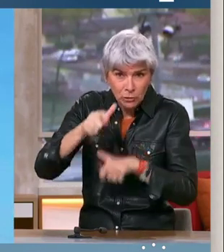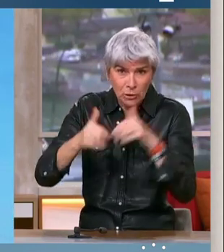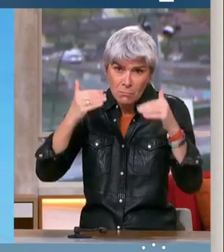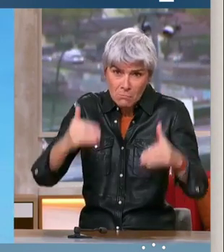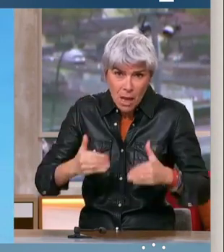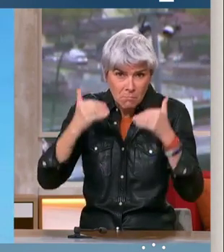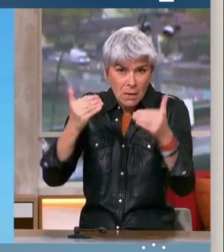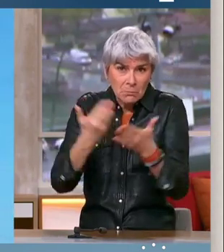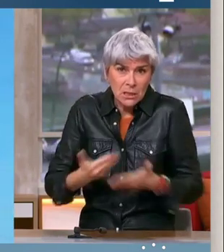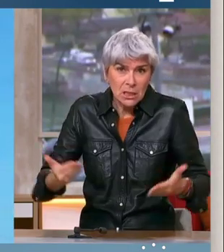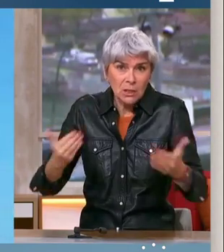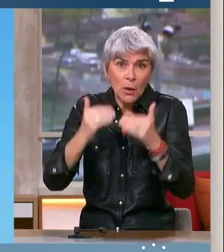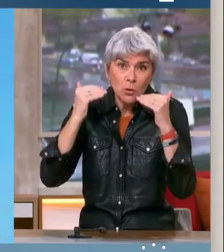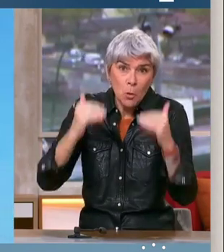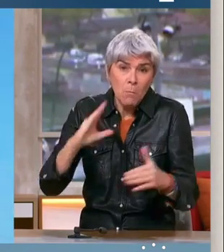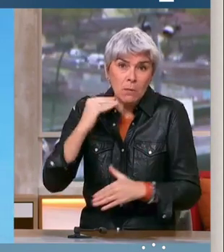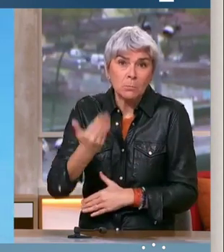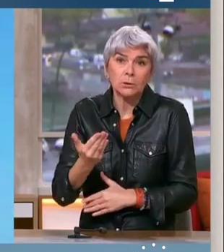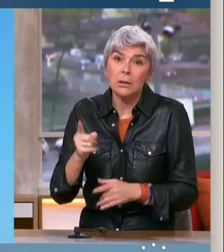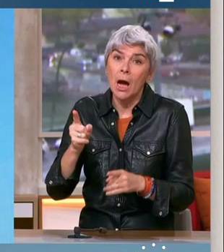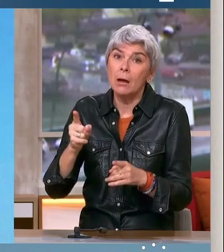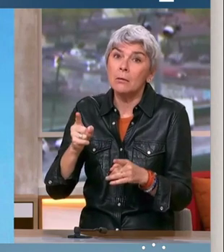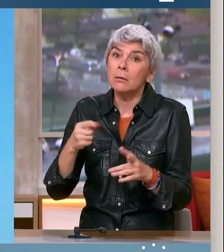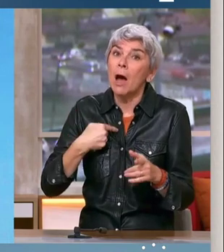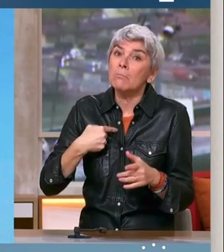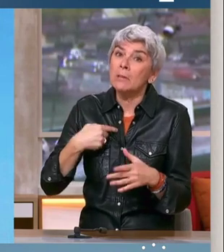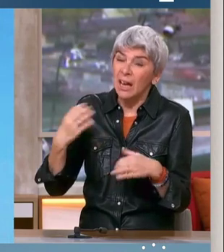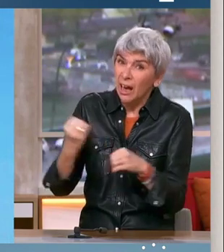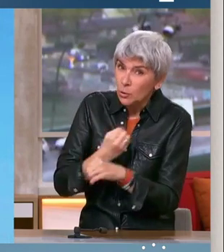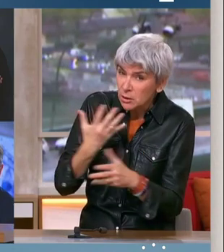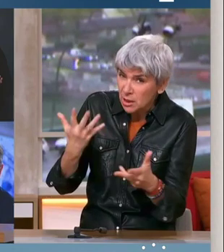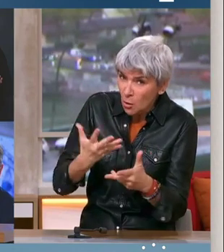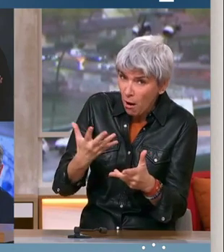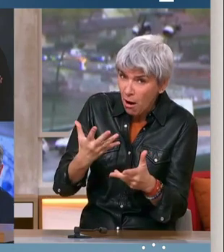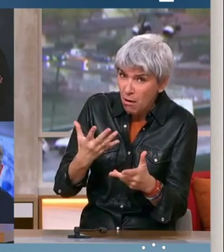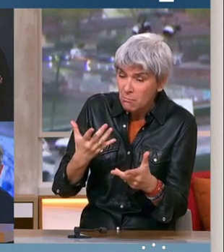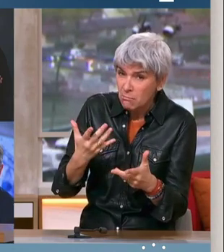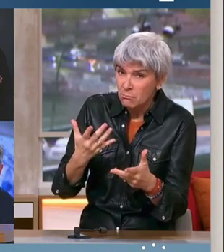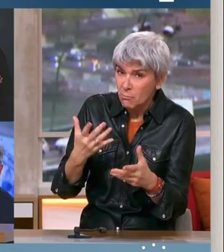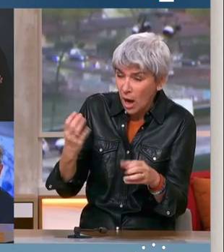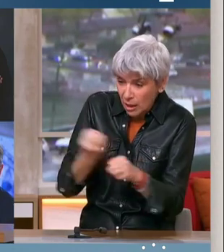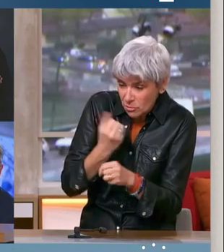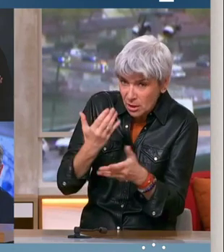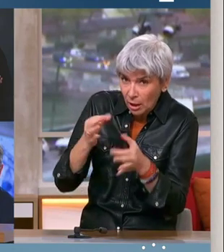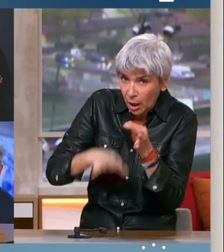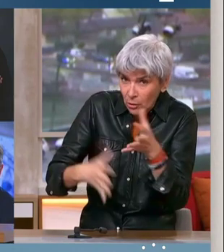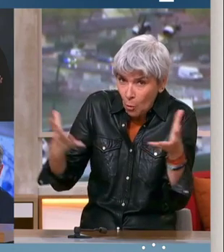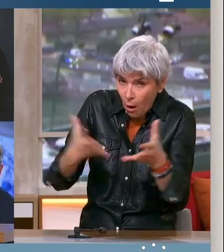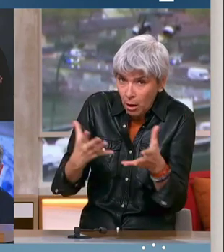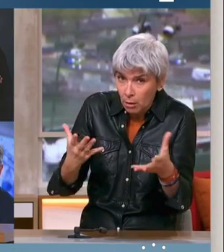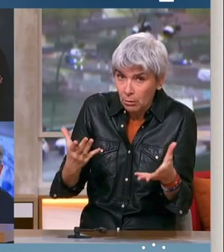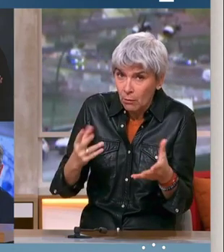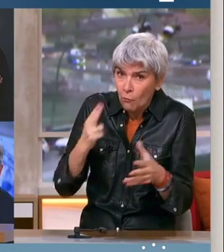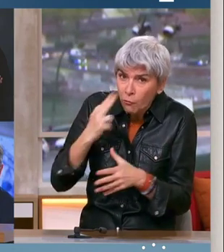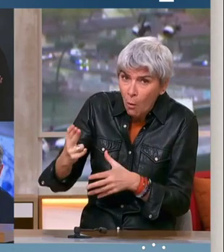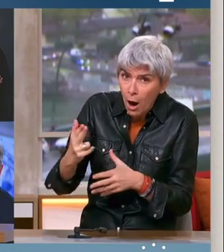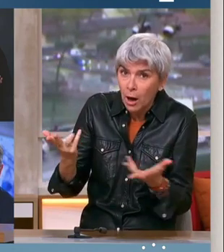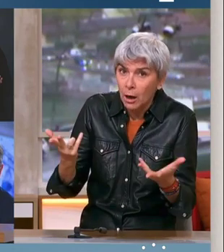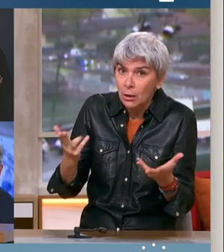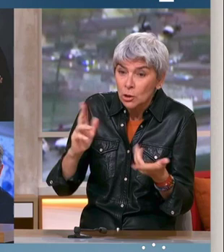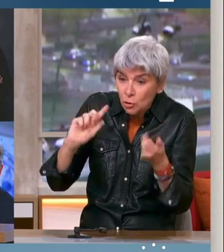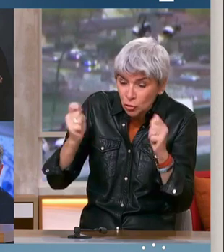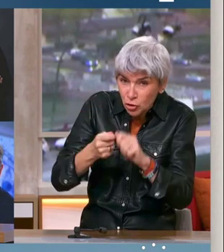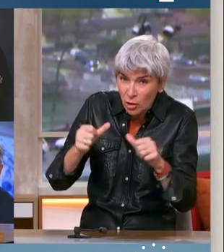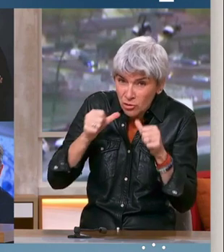le même scénario et pour obtenir quel résultat au final. Vous voyez bien que si on ne